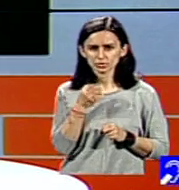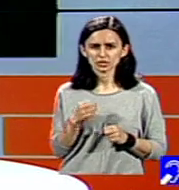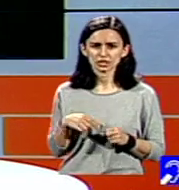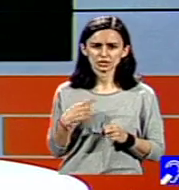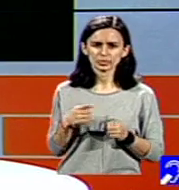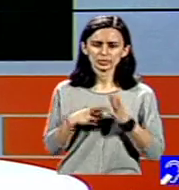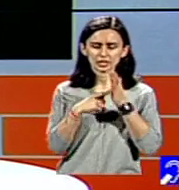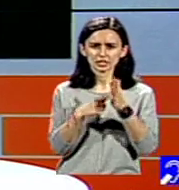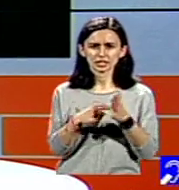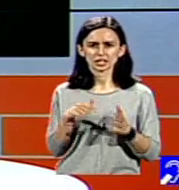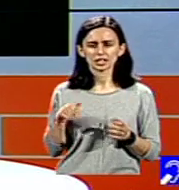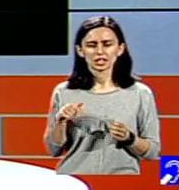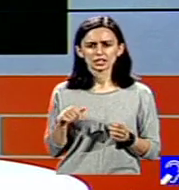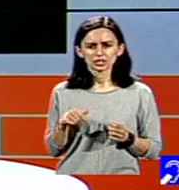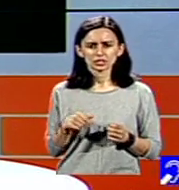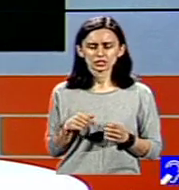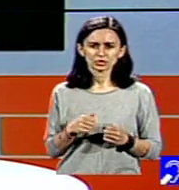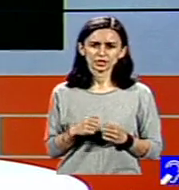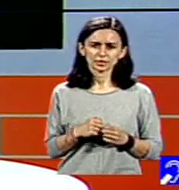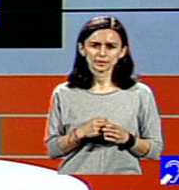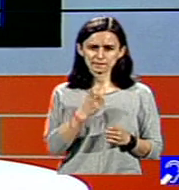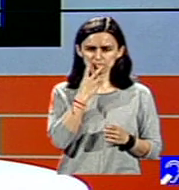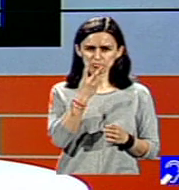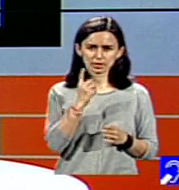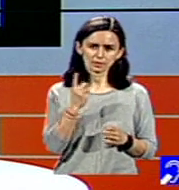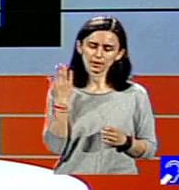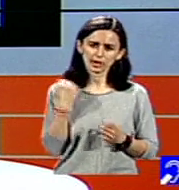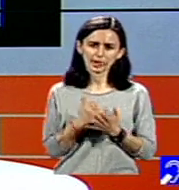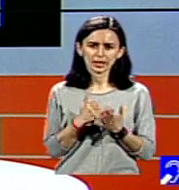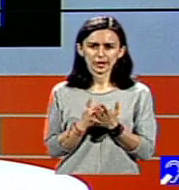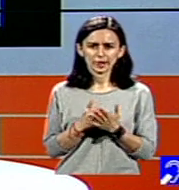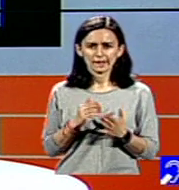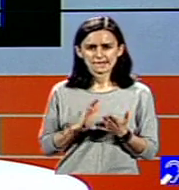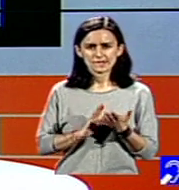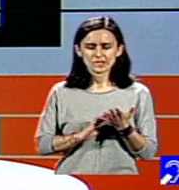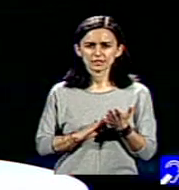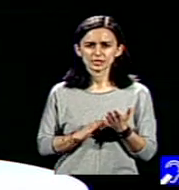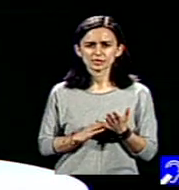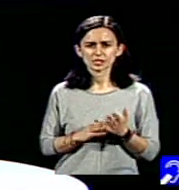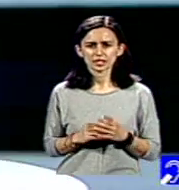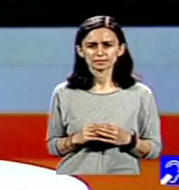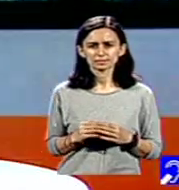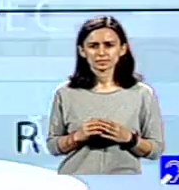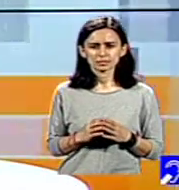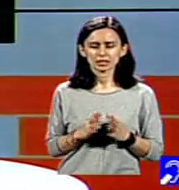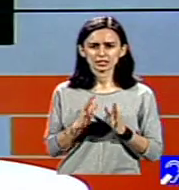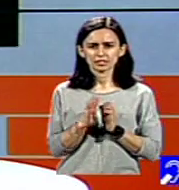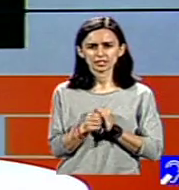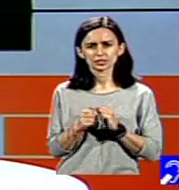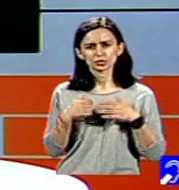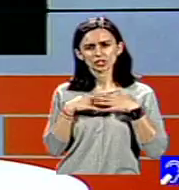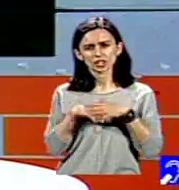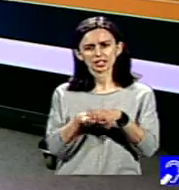acestui pachet legislativ și, de fapt, am văzut după aceea că nu era adevărat faptul că va exploda integrarea pe piața muncii a persoanelor cu